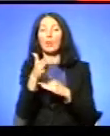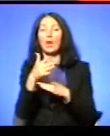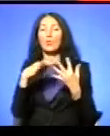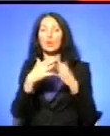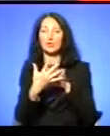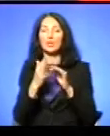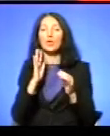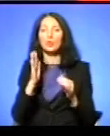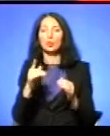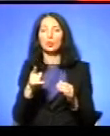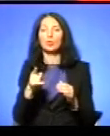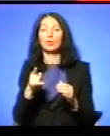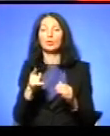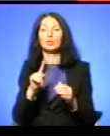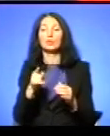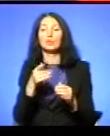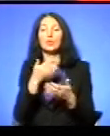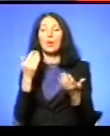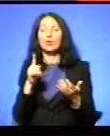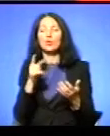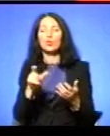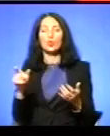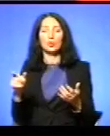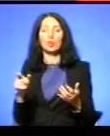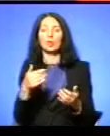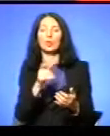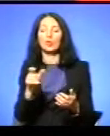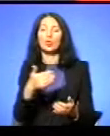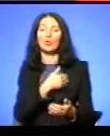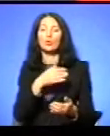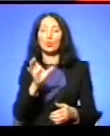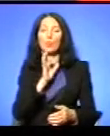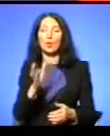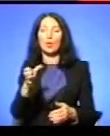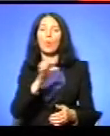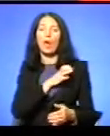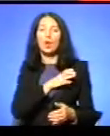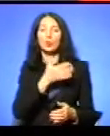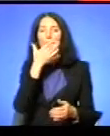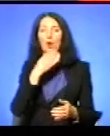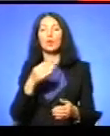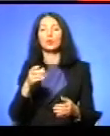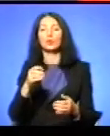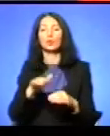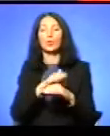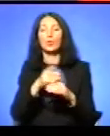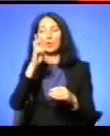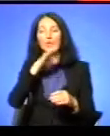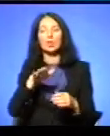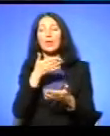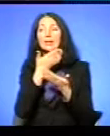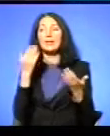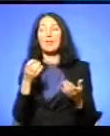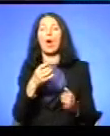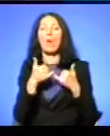селі будуть, то немає Чомусь людиність? Вони хочуть бути багатою, гарною, доброю державою А нема поваги до національних символів Ну